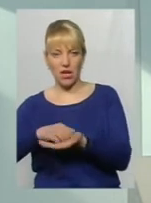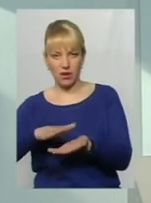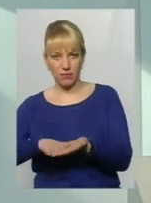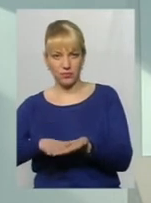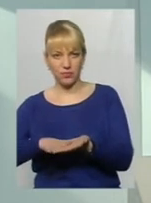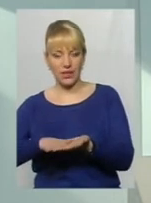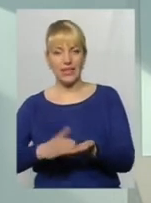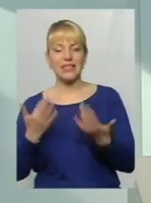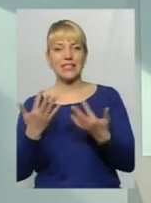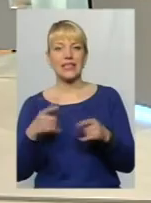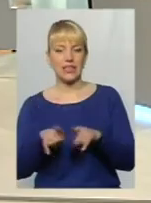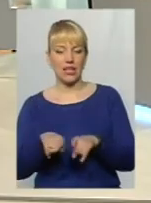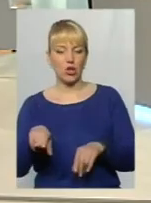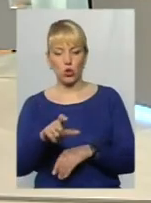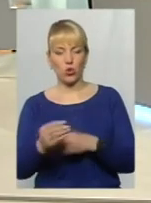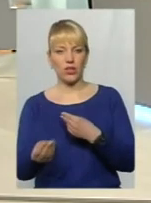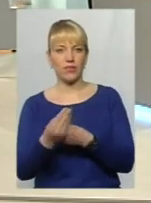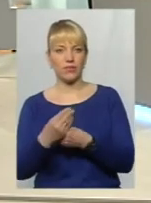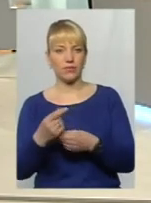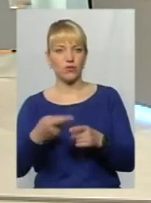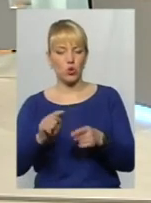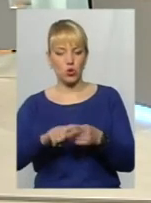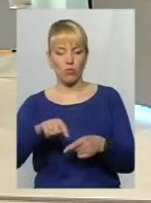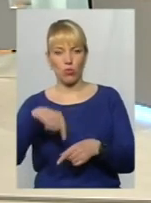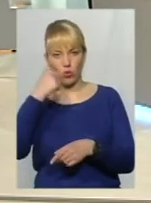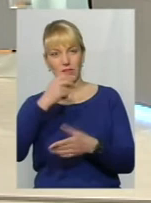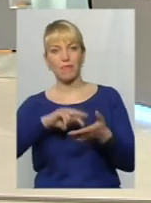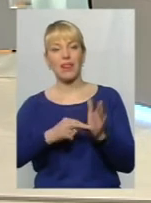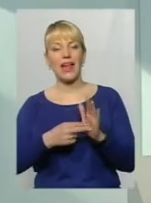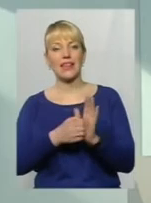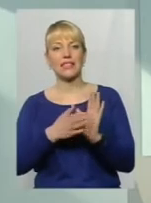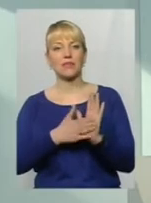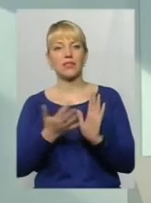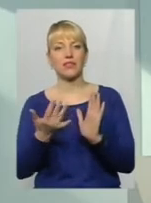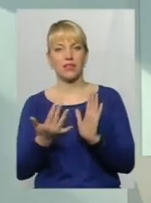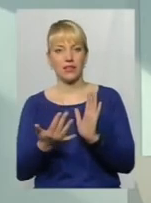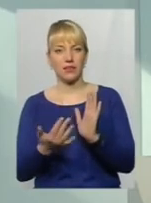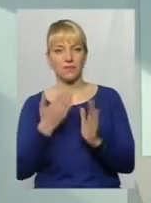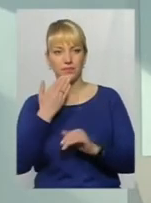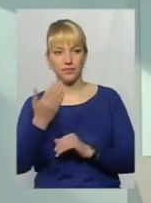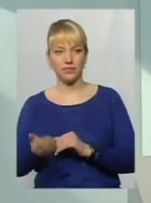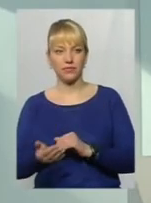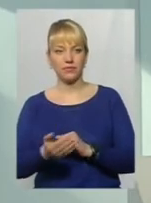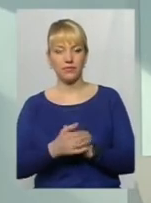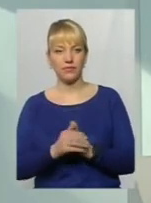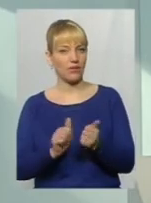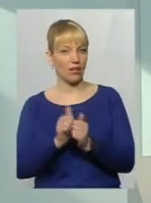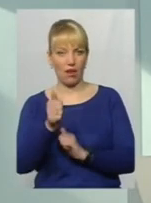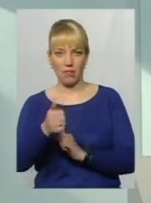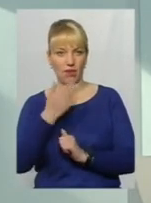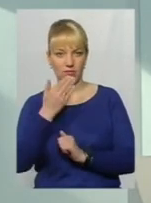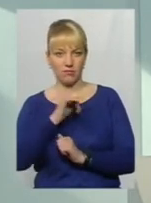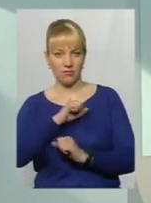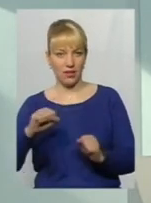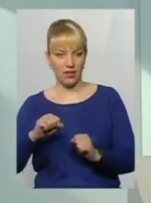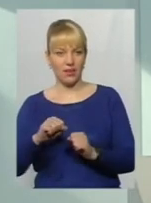Скільки таких доріг буде цього року? Воно у планах, принаймні, є побудувати. Чи наперед не загадують? Я